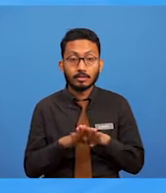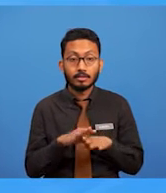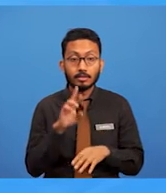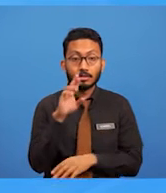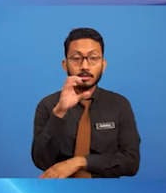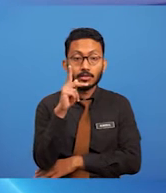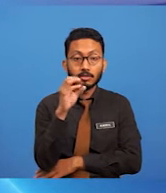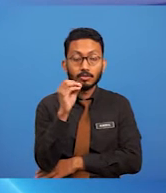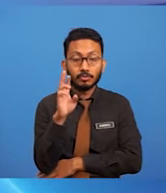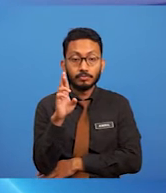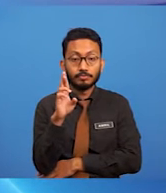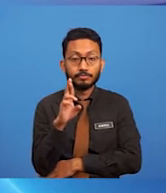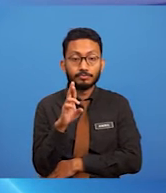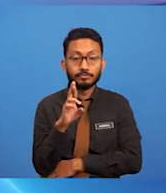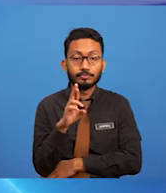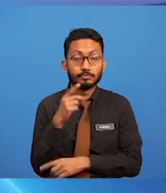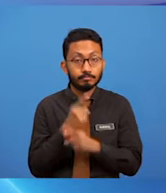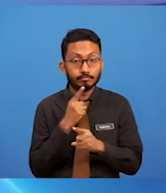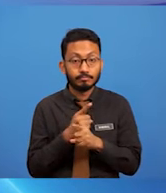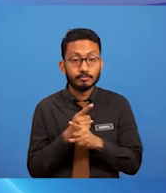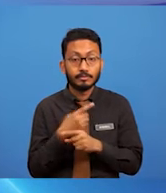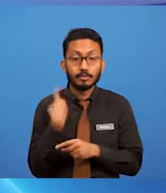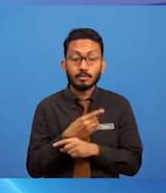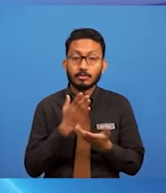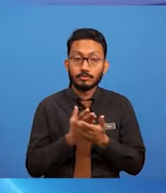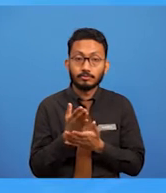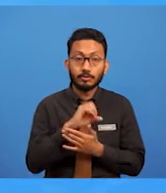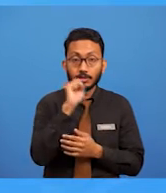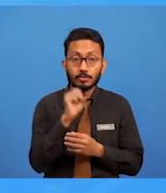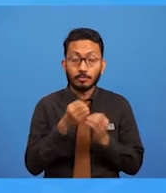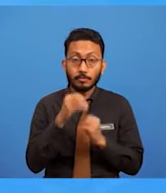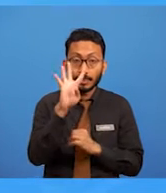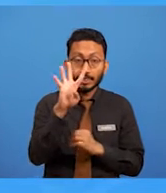yang terbentuk betul, kita teruskan dengan soalan yang keempat.